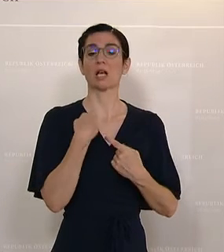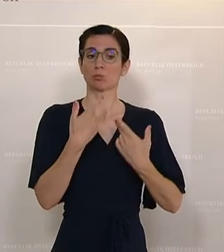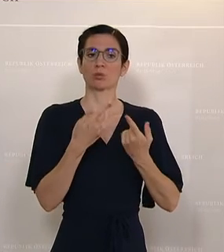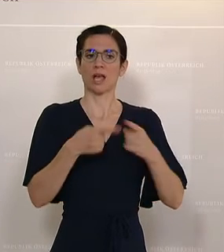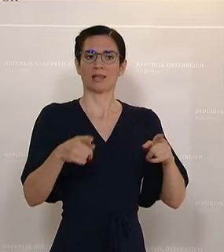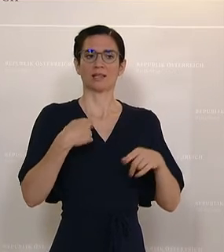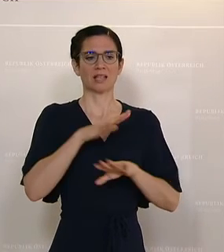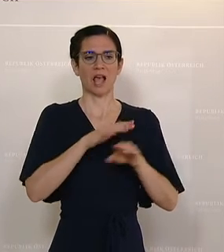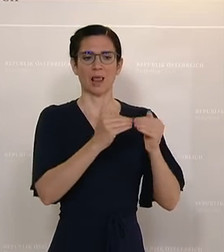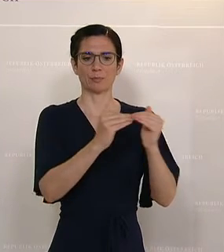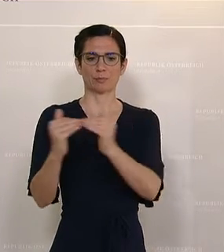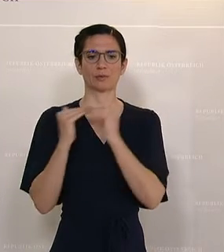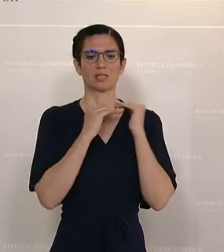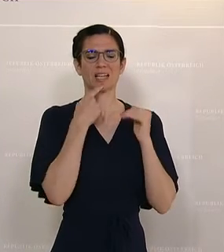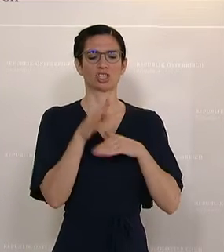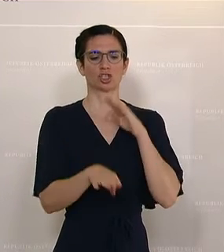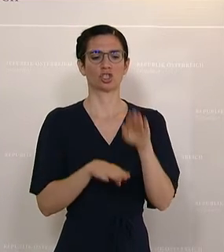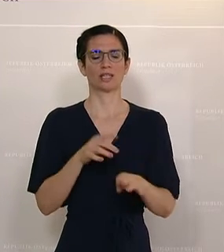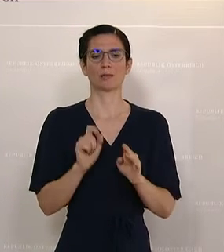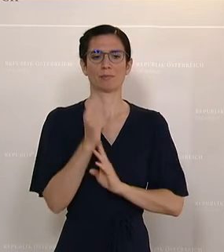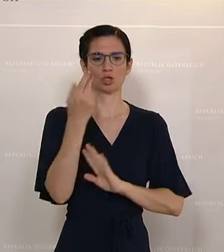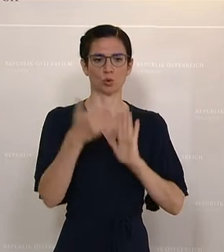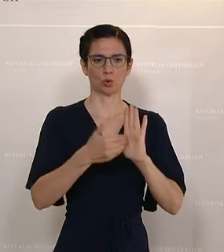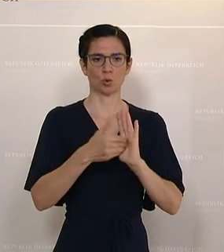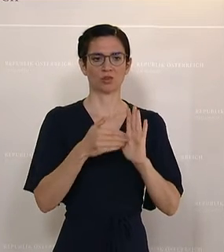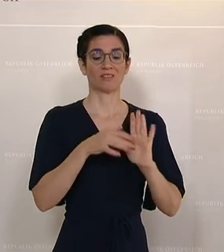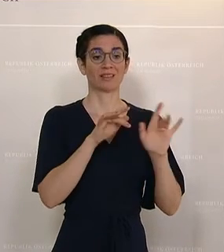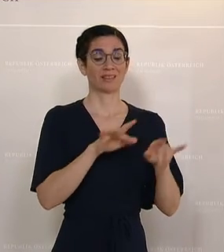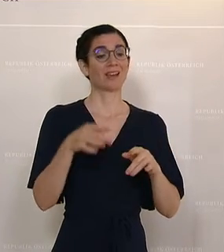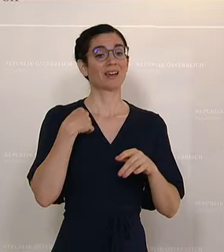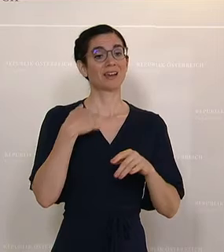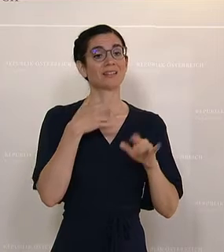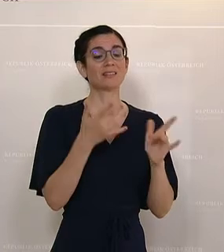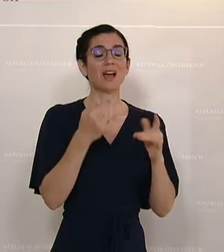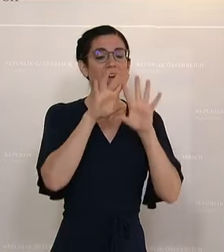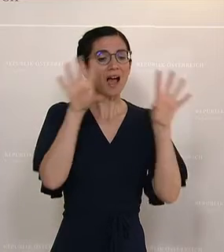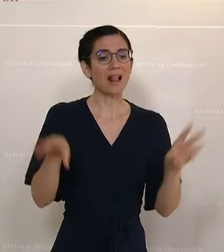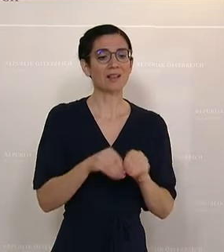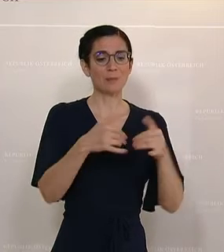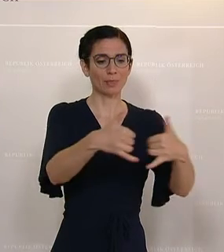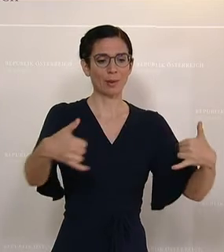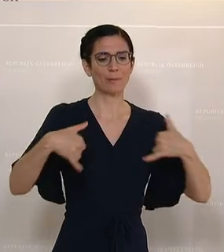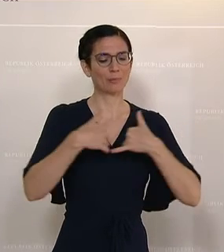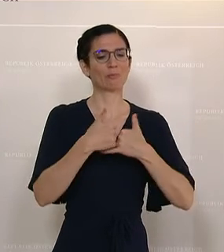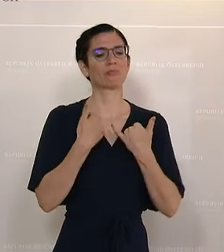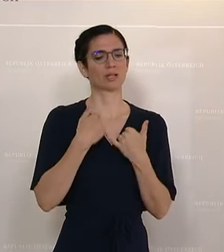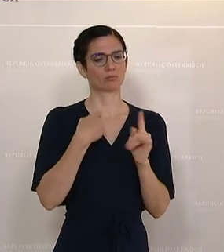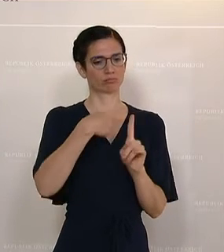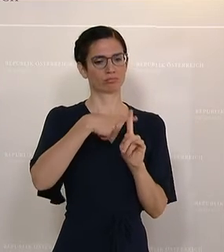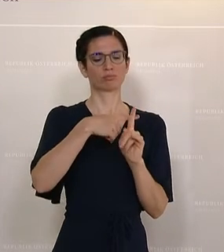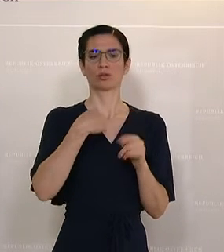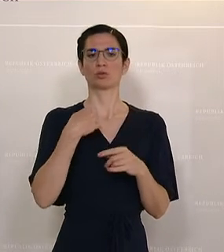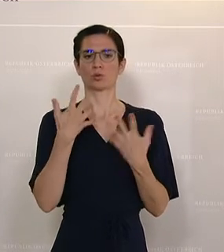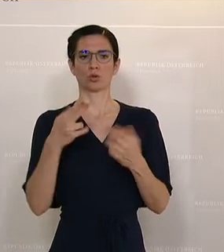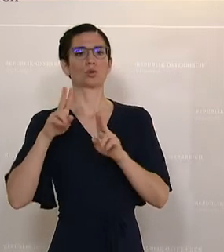unisono, dieser Schritt war ganz besonders notwendig, sowohl in der Breite wie auch in der Tiefe. Das Paket ist angekommen, das wird dort auch so